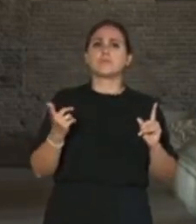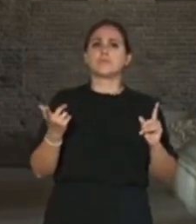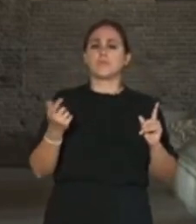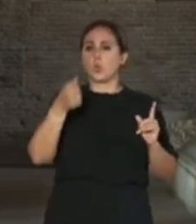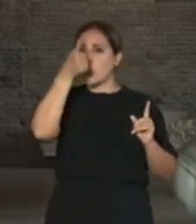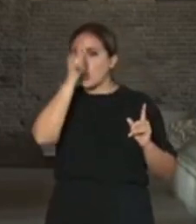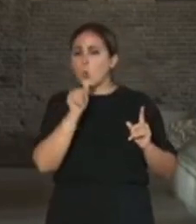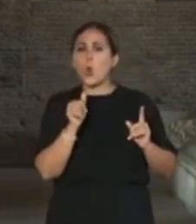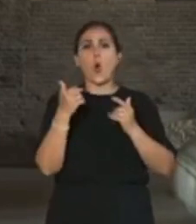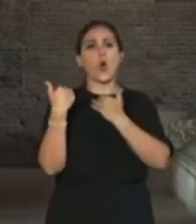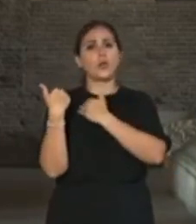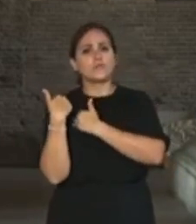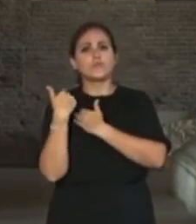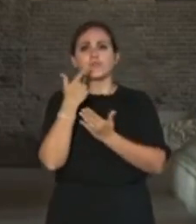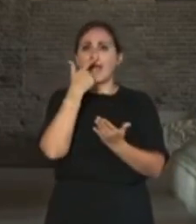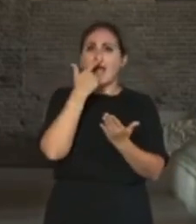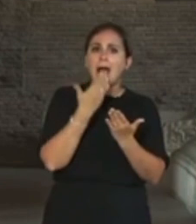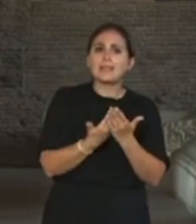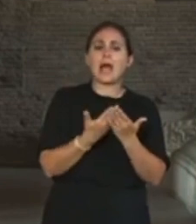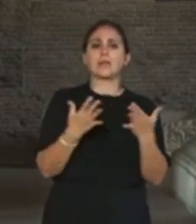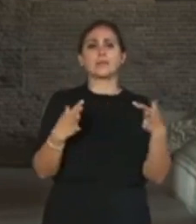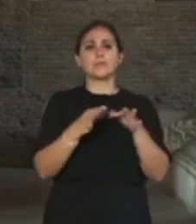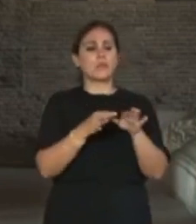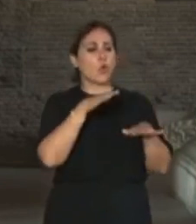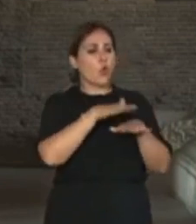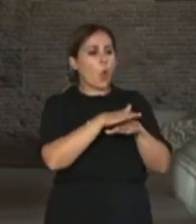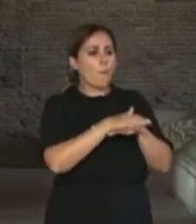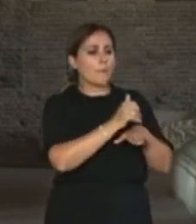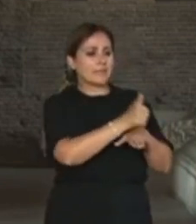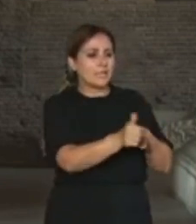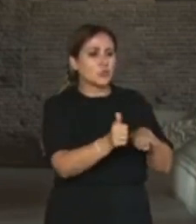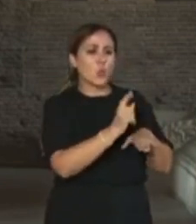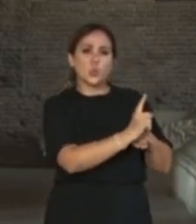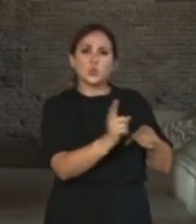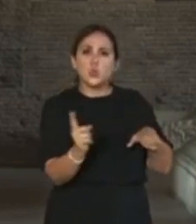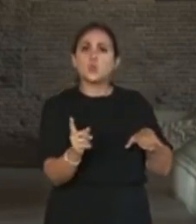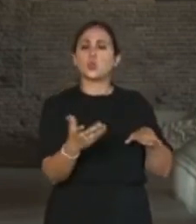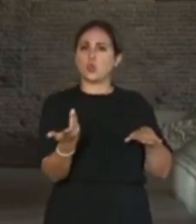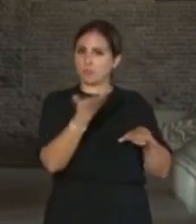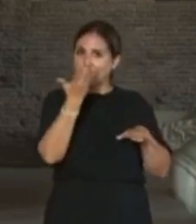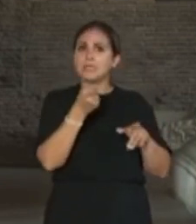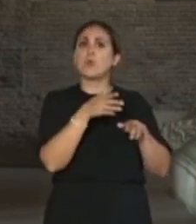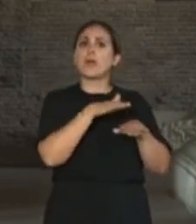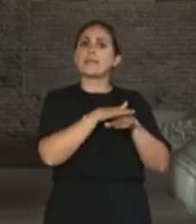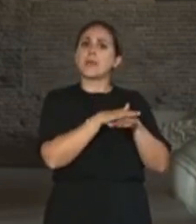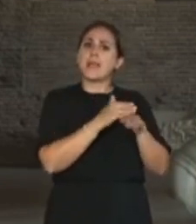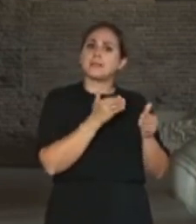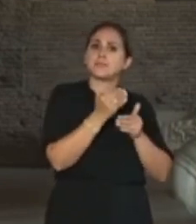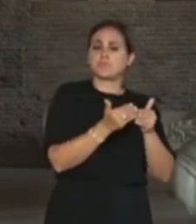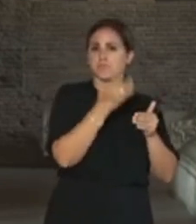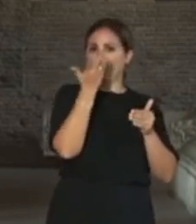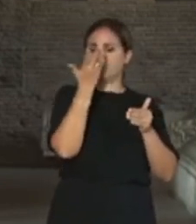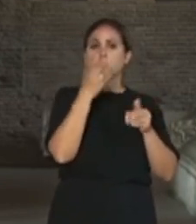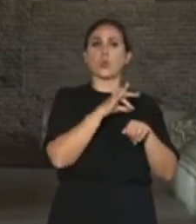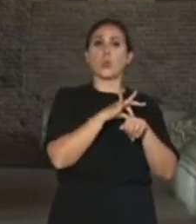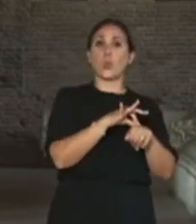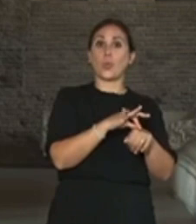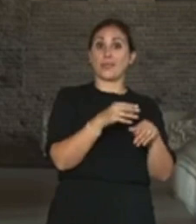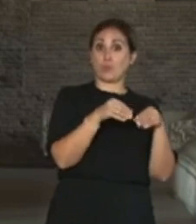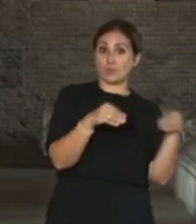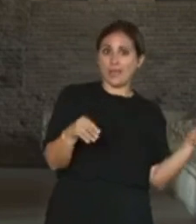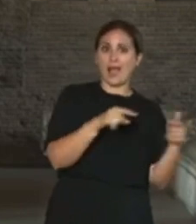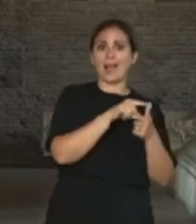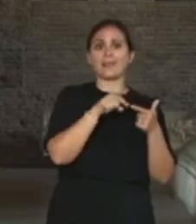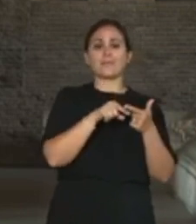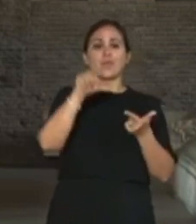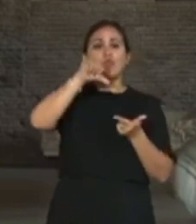con sogni e alle competenze che hanno maturato, come ad esempio guide museali, infopoint,